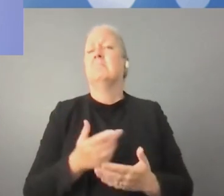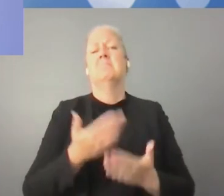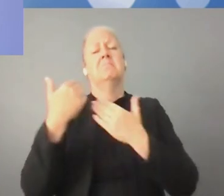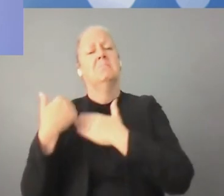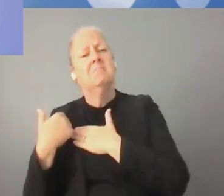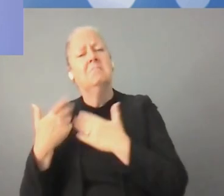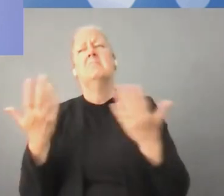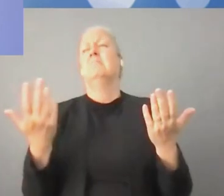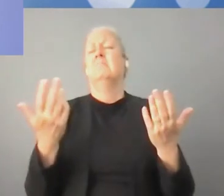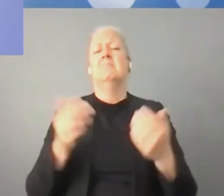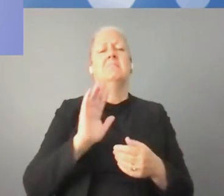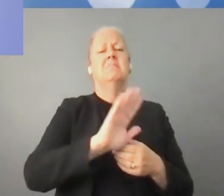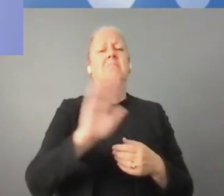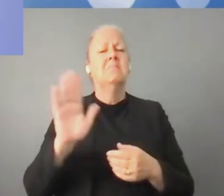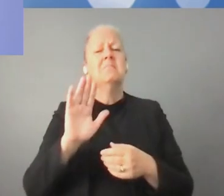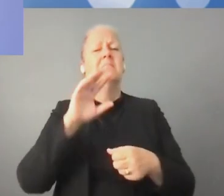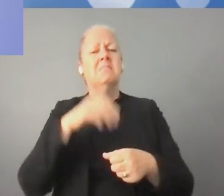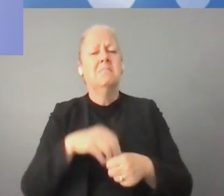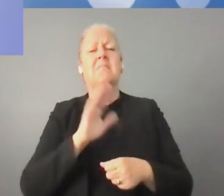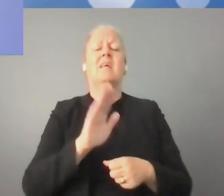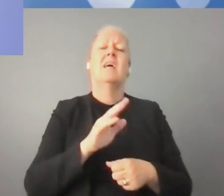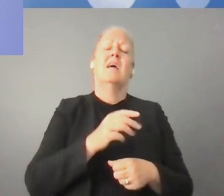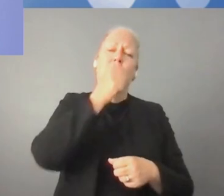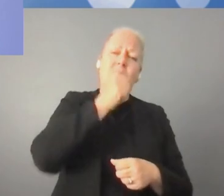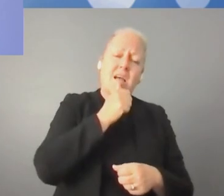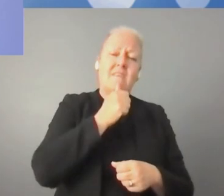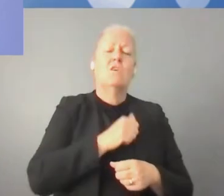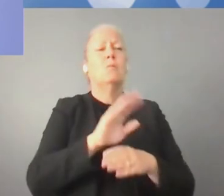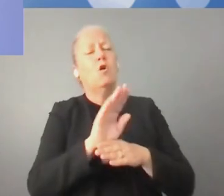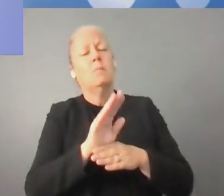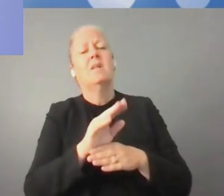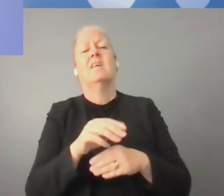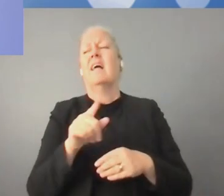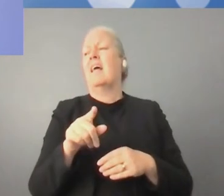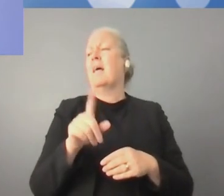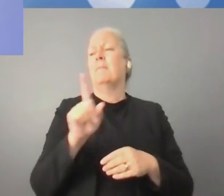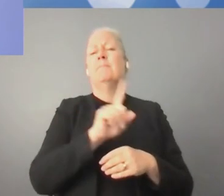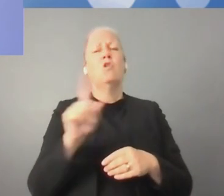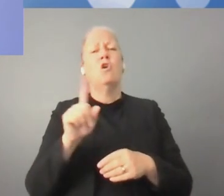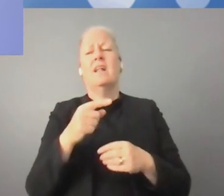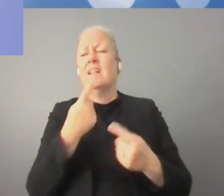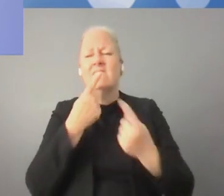شيء أهم احترام حقوق الإنسان.